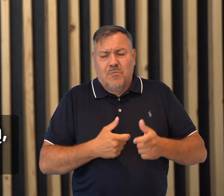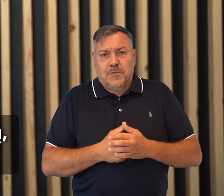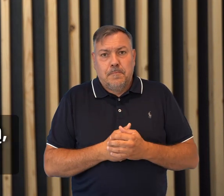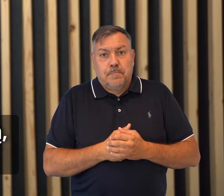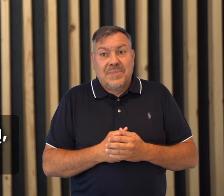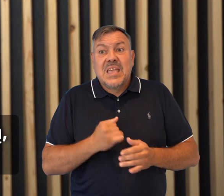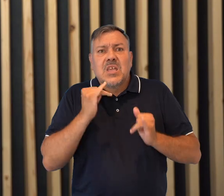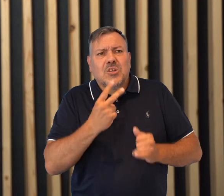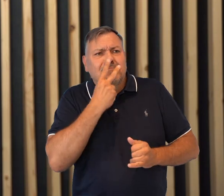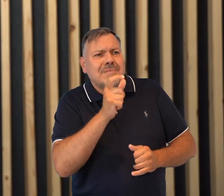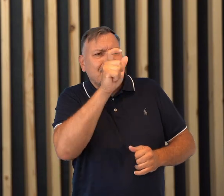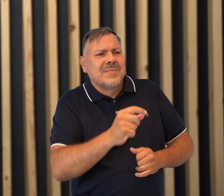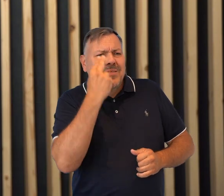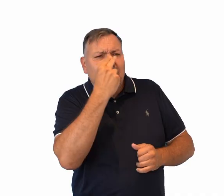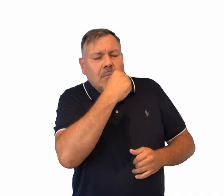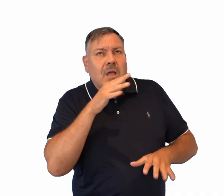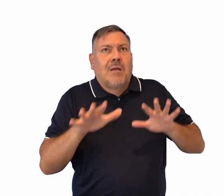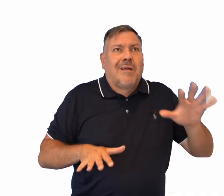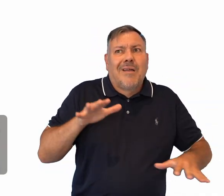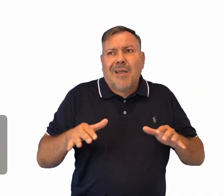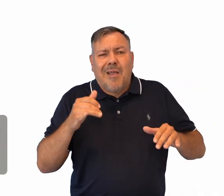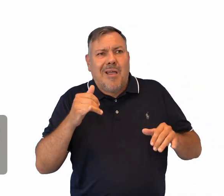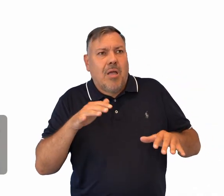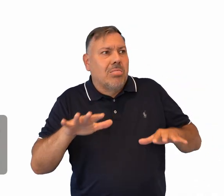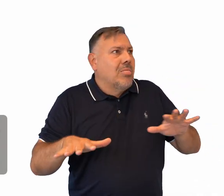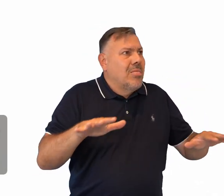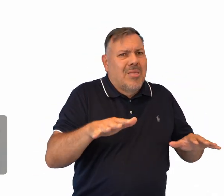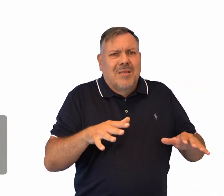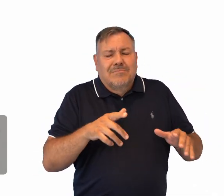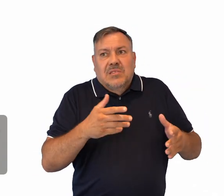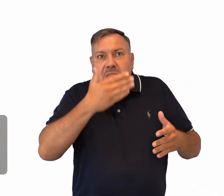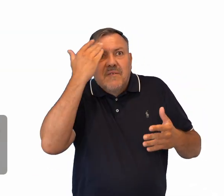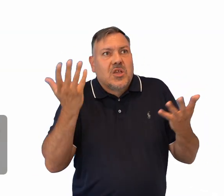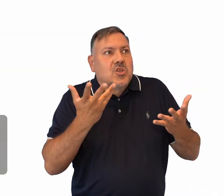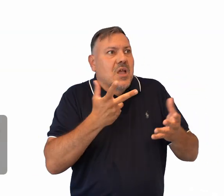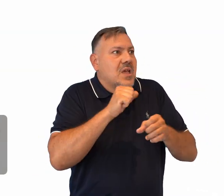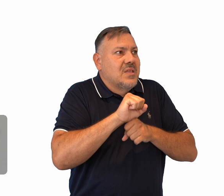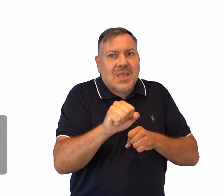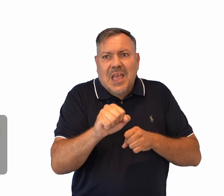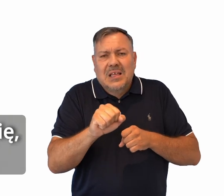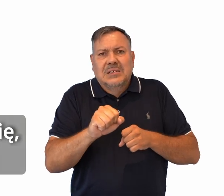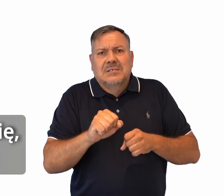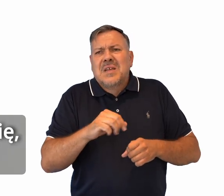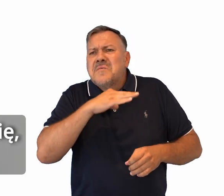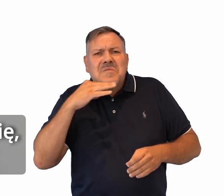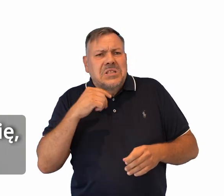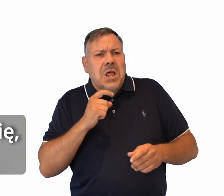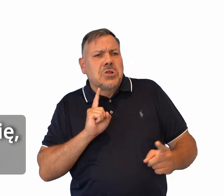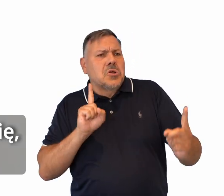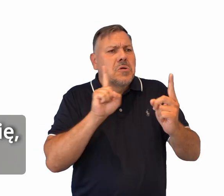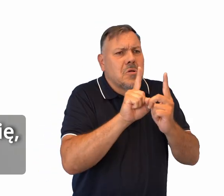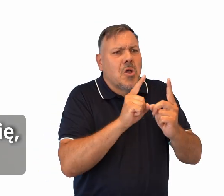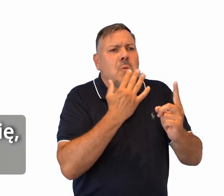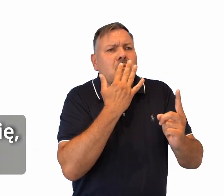osobę niewidomą, zagubioną, która szuka, błądzi, widzimy, że nie do końca zdaje sobie sprawę, gdzie jest, wystarczy podejść,